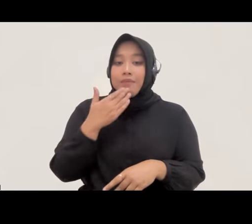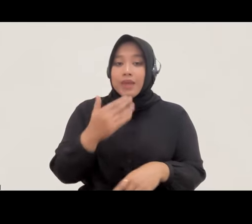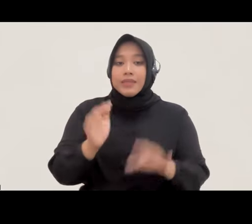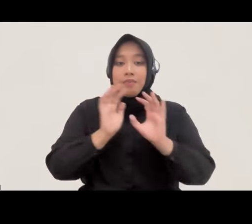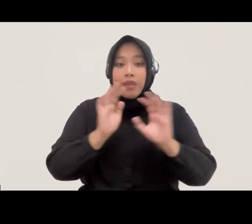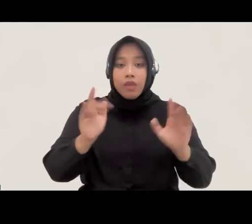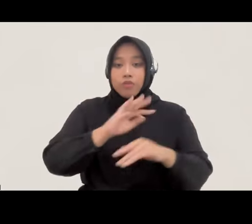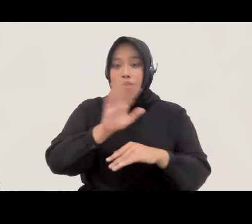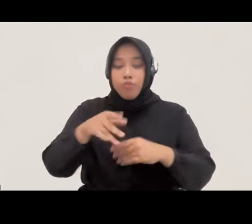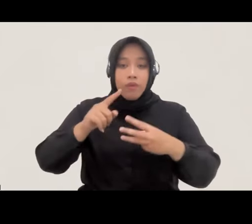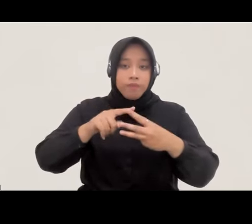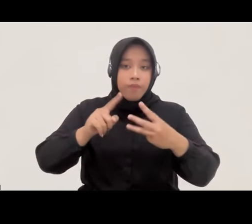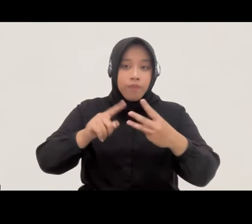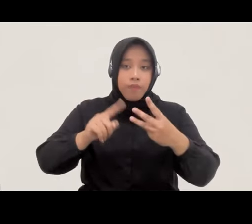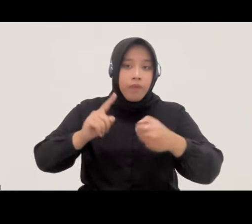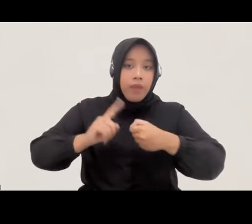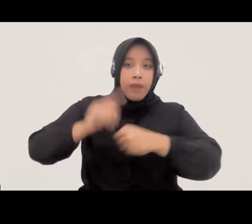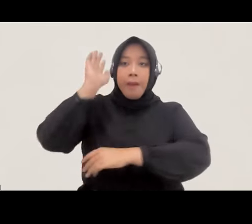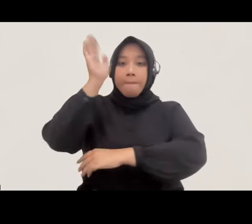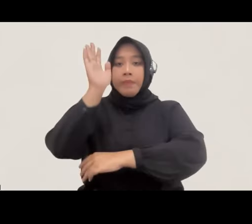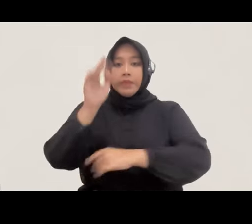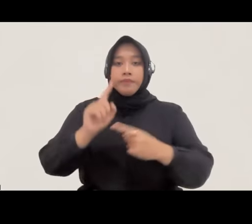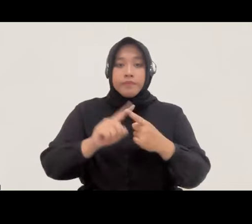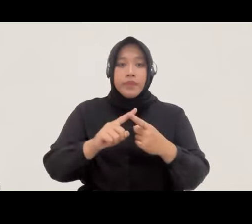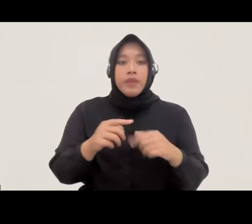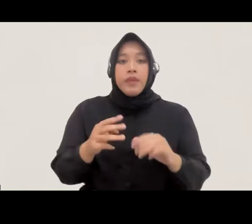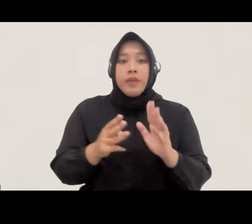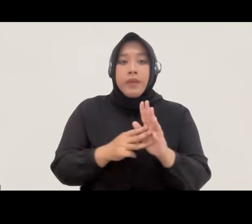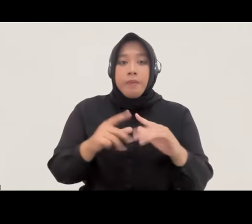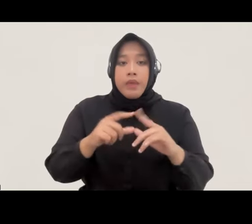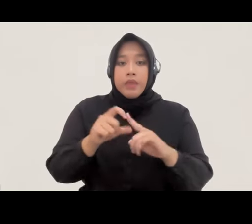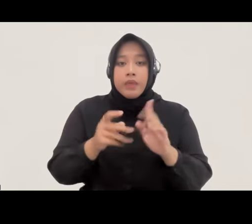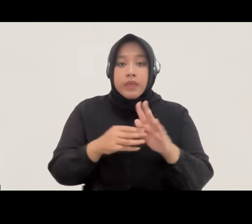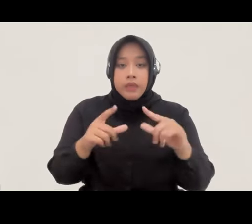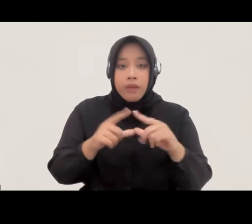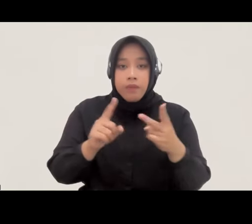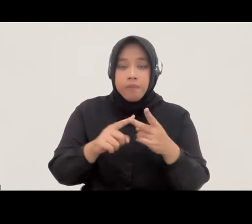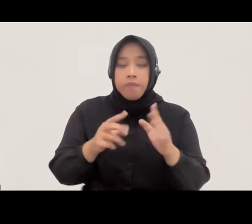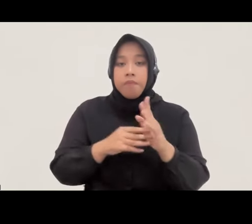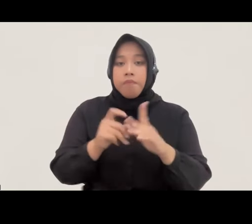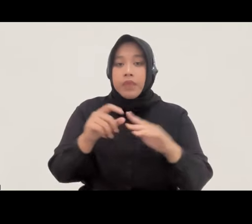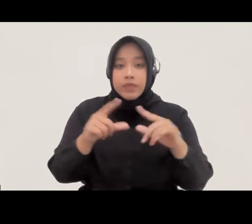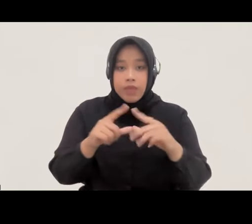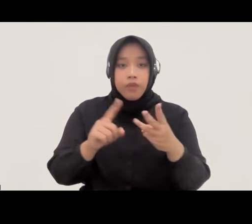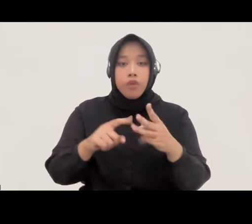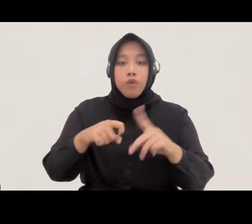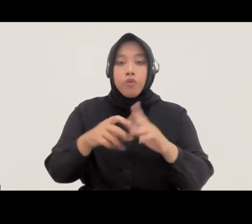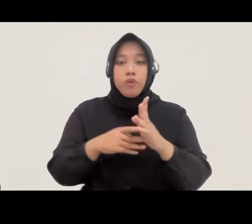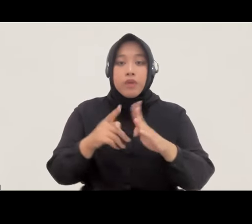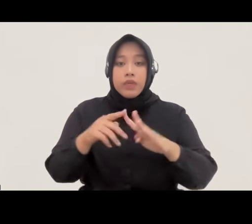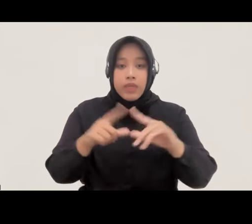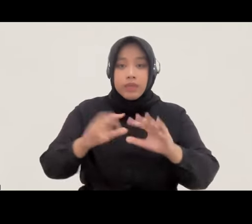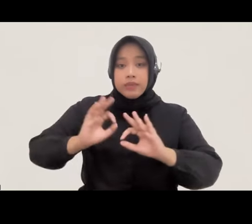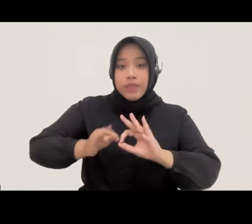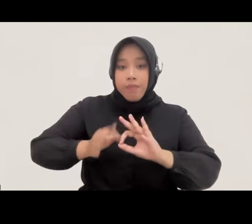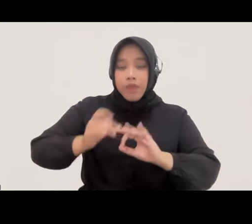untuk para pembicara khususnya Bumai Dina Bu Milda Bang Purnia para JBI dan juga para peserta yang sudah